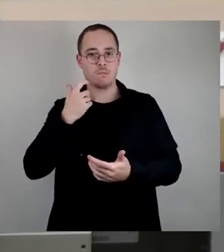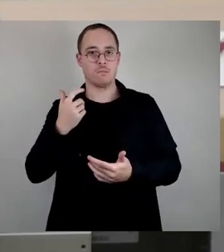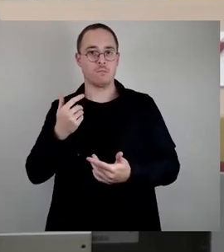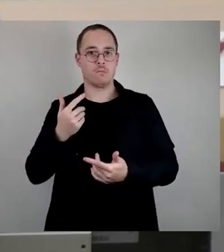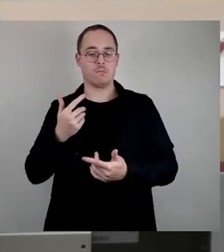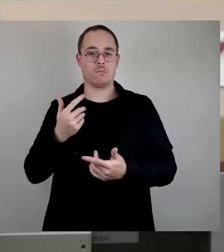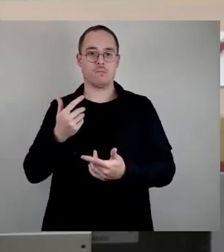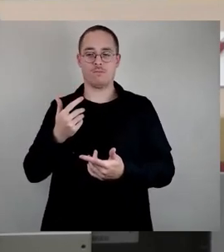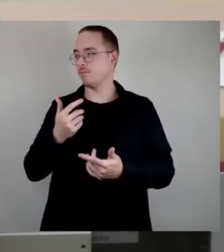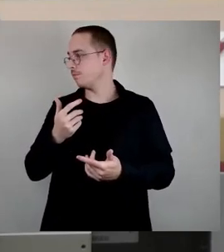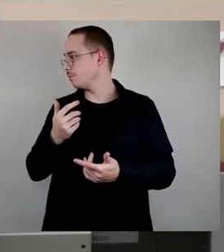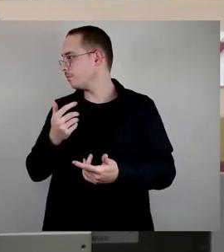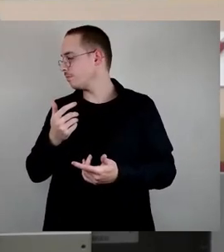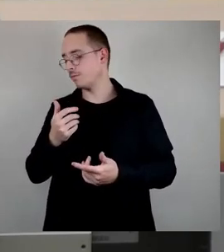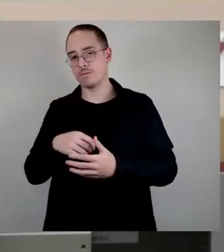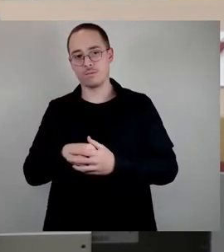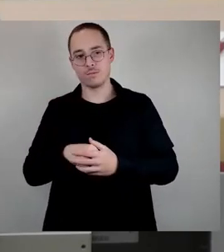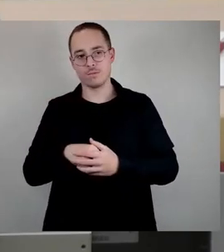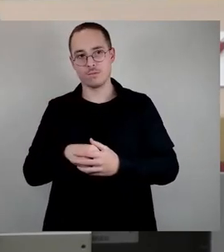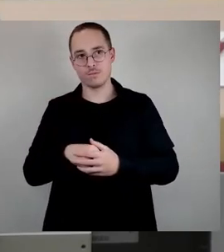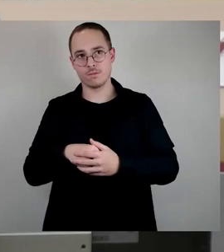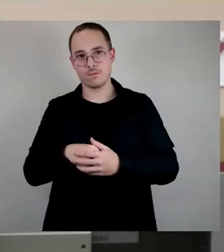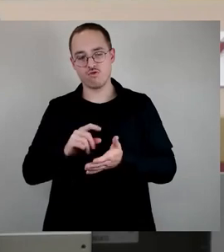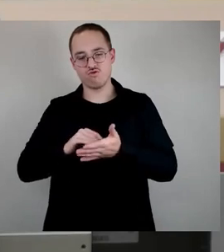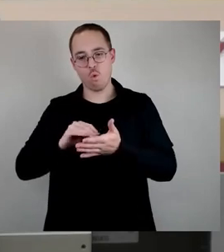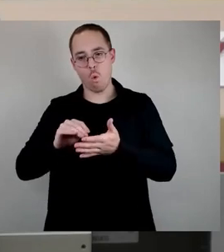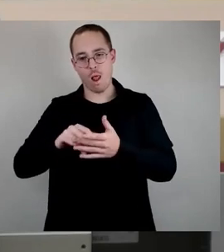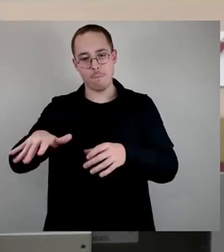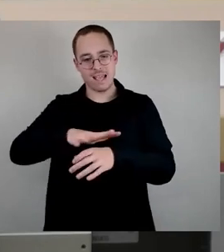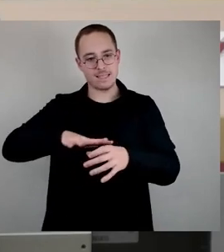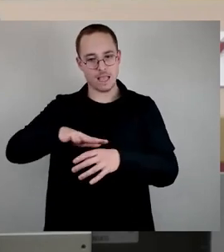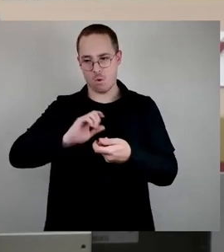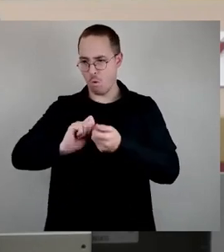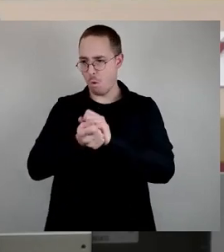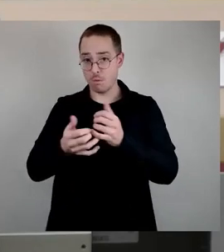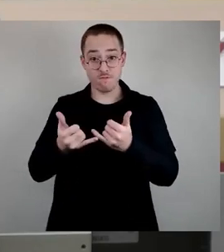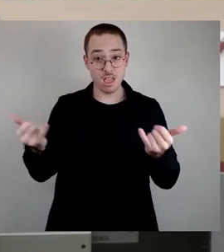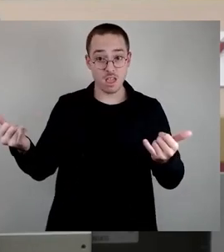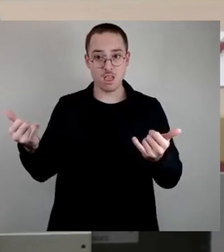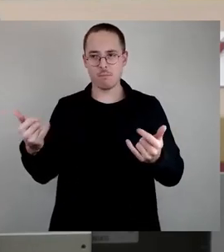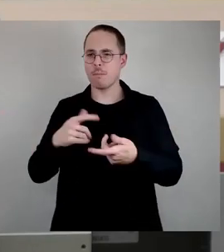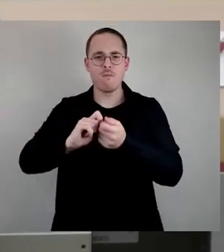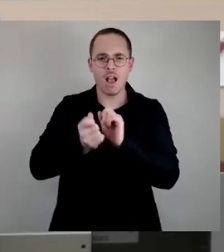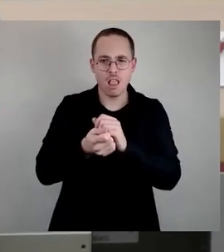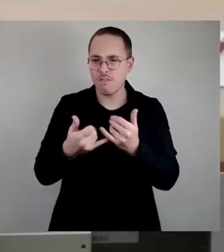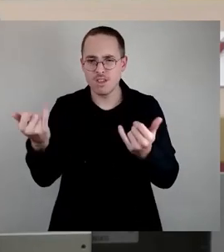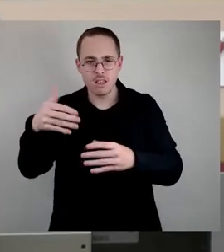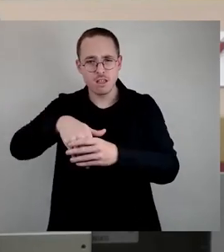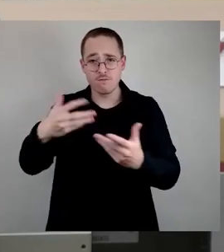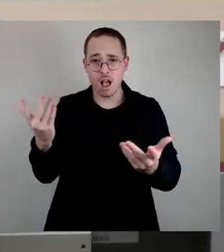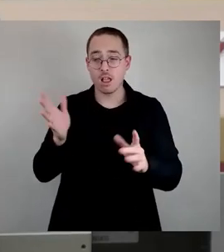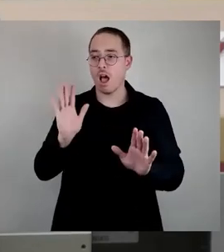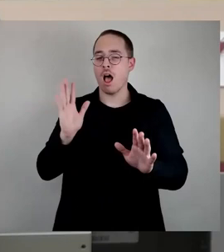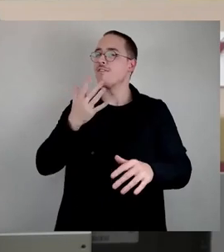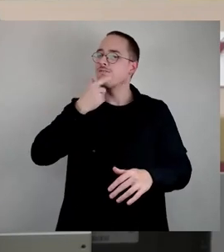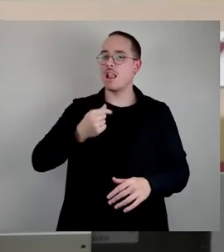ein Schulbezirk geändert werden, nicht was schlimm das hat, das will ich gleich sagen, verändert werden, um die Belastung hier für